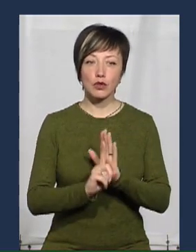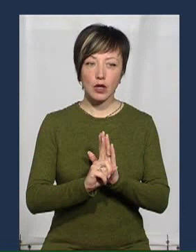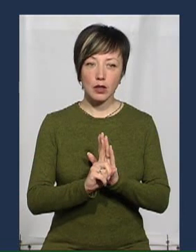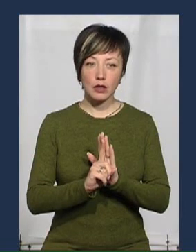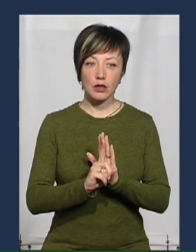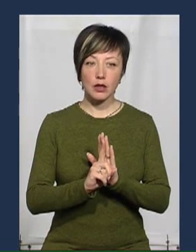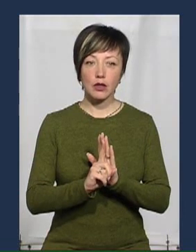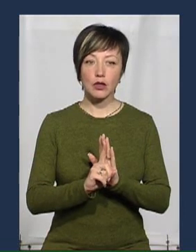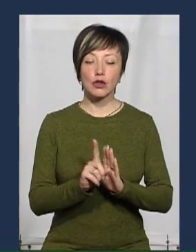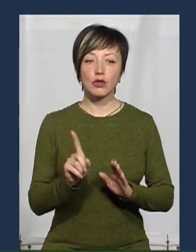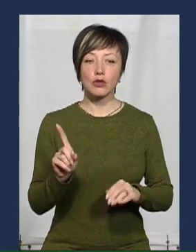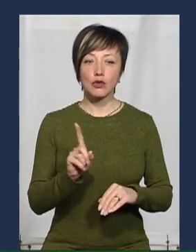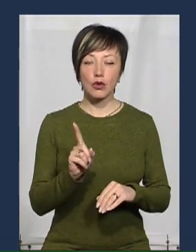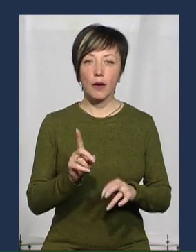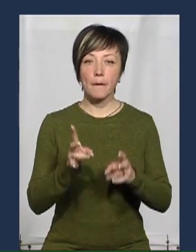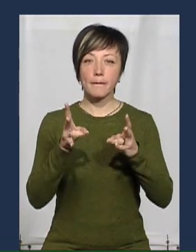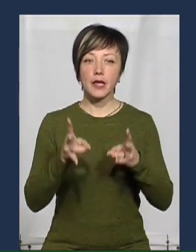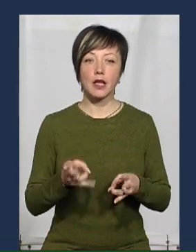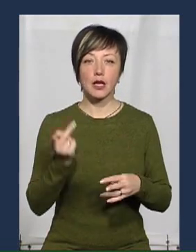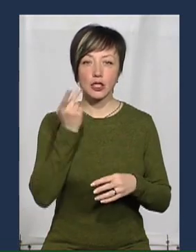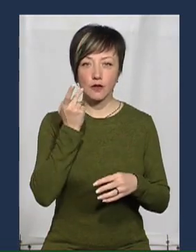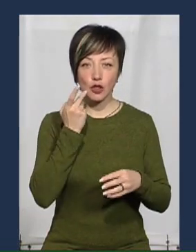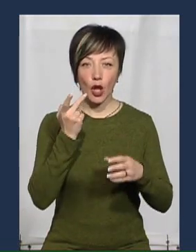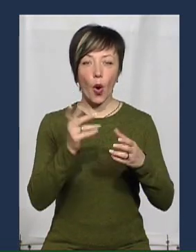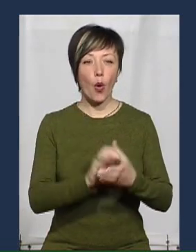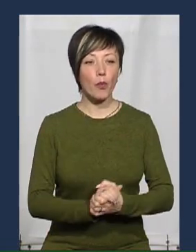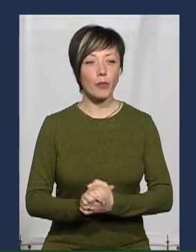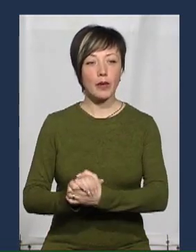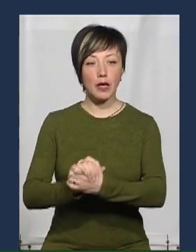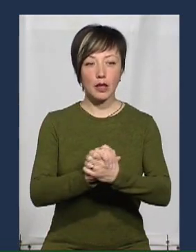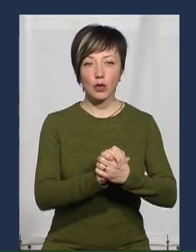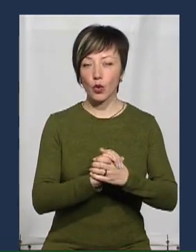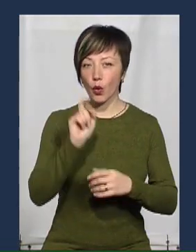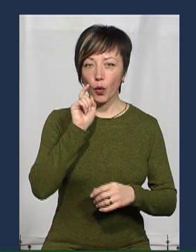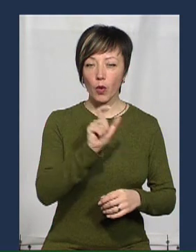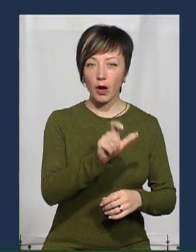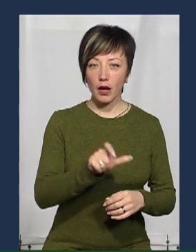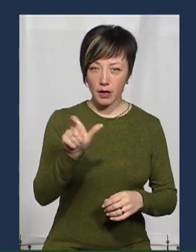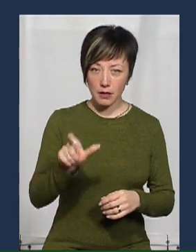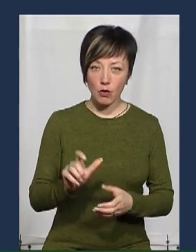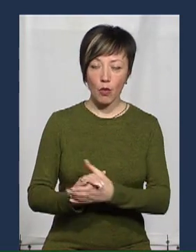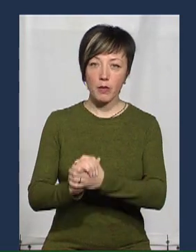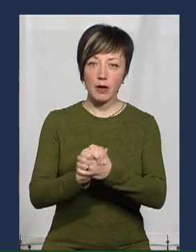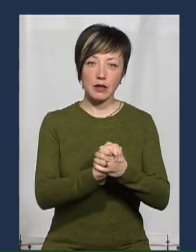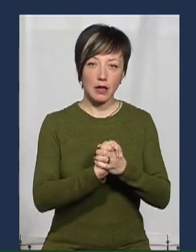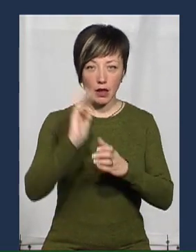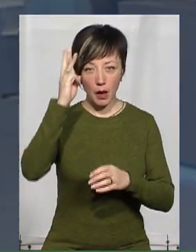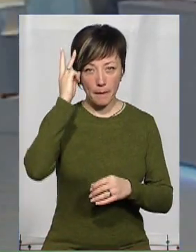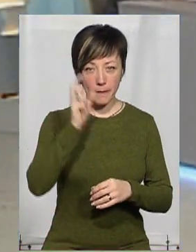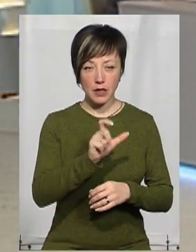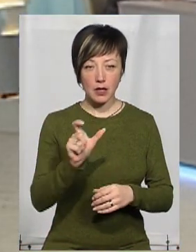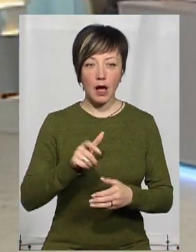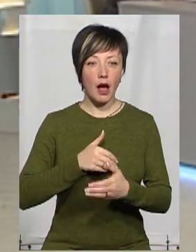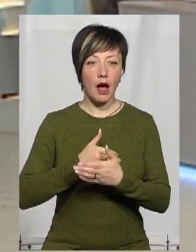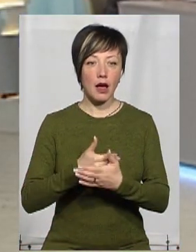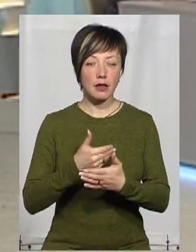прикро, що біда завжди об'єднує українців і об'єднала їх хмельничан. Як завжди, це самі активні